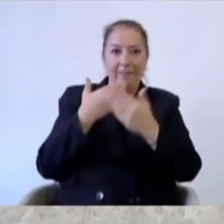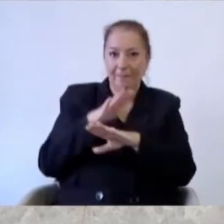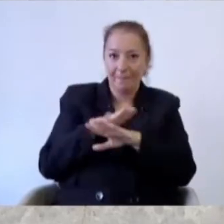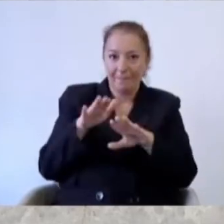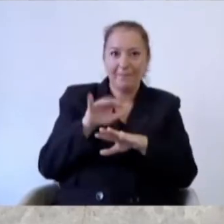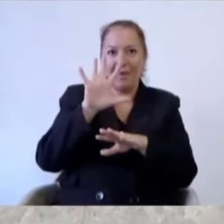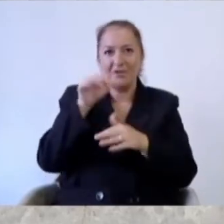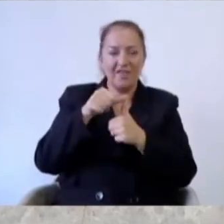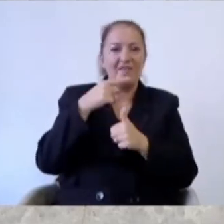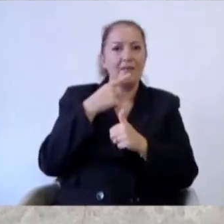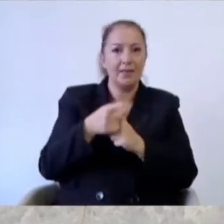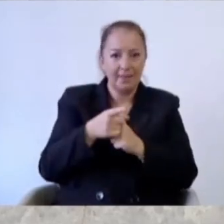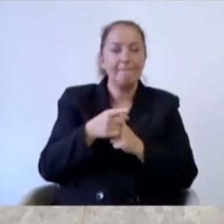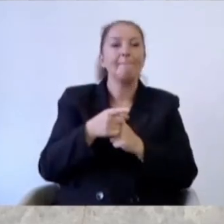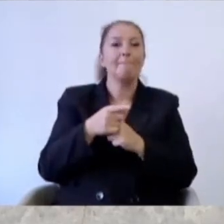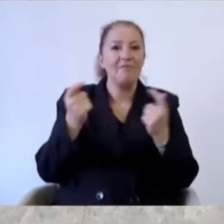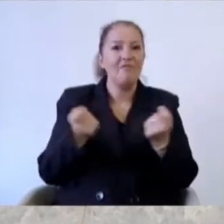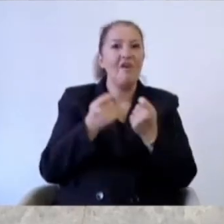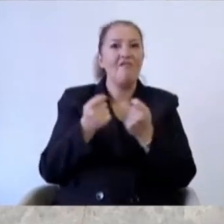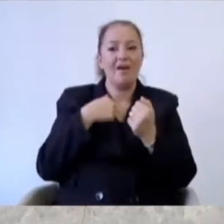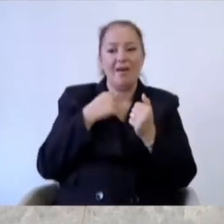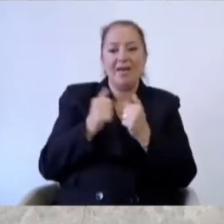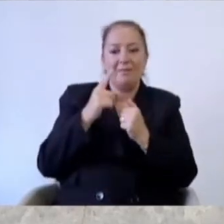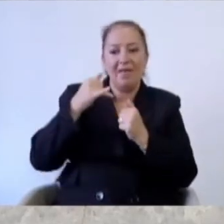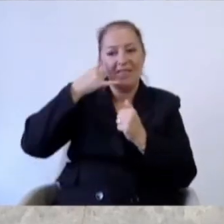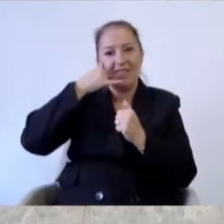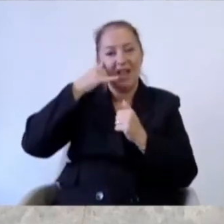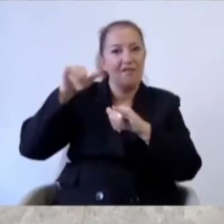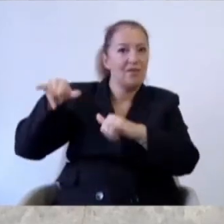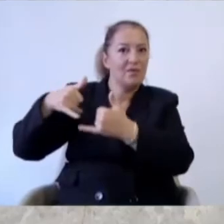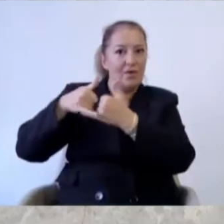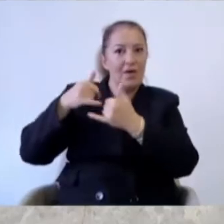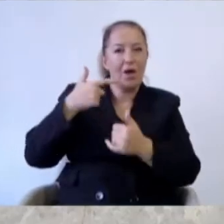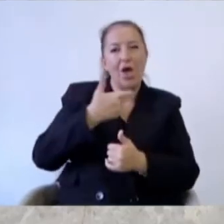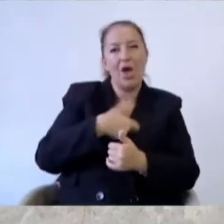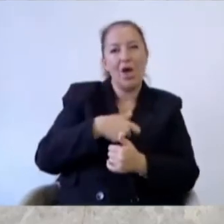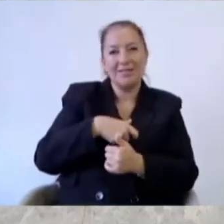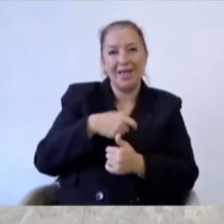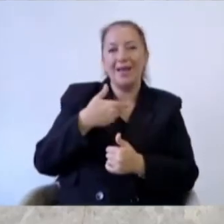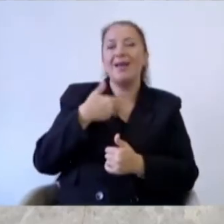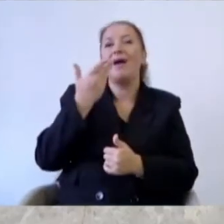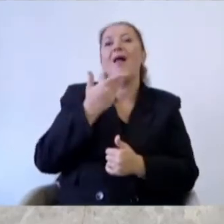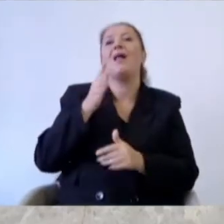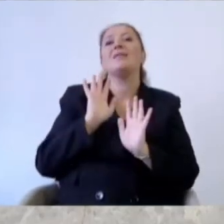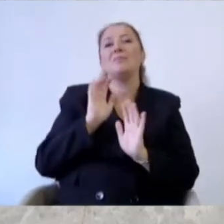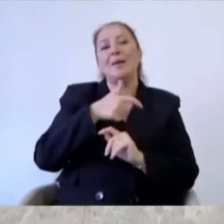burada. Beş kez söyledim. Hatta yanımda bir telefon görüşmesi yaptı. O özelimiz olduğu için anlatmayayım.